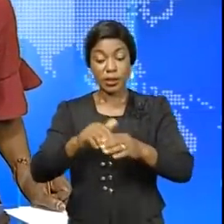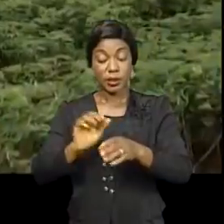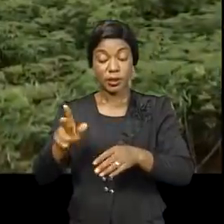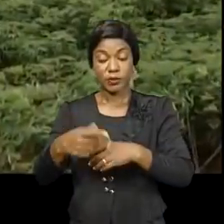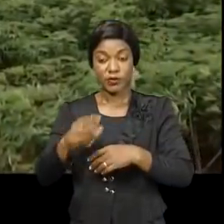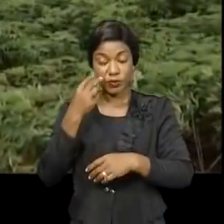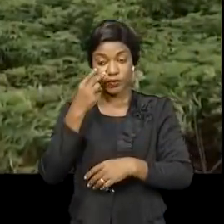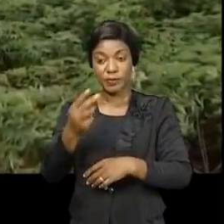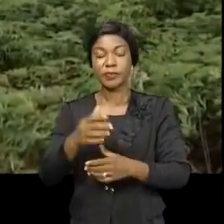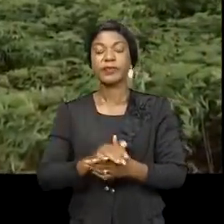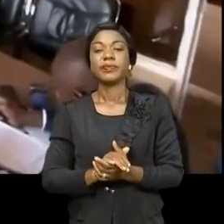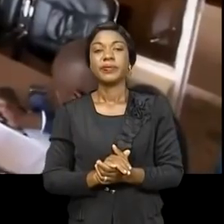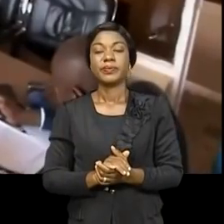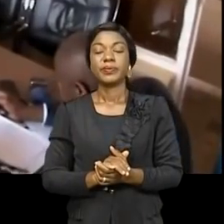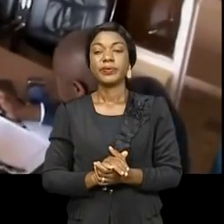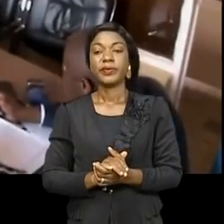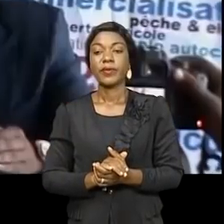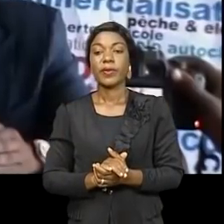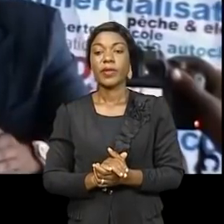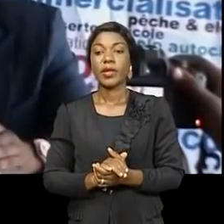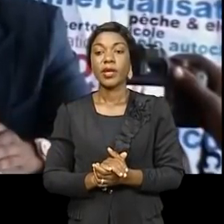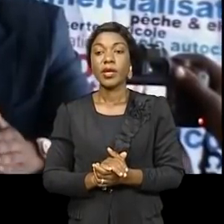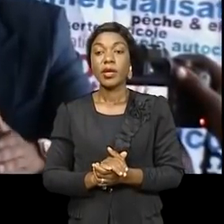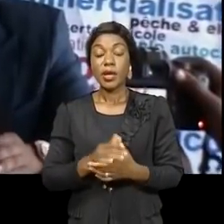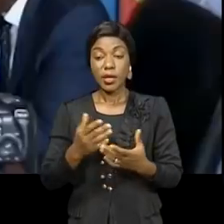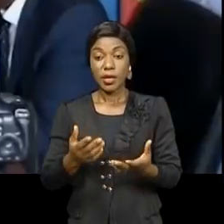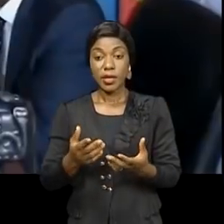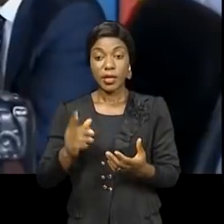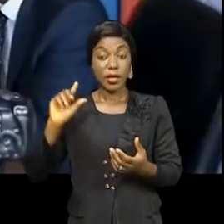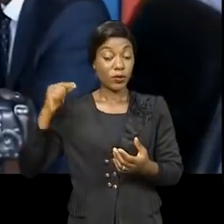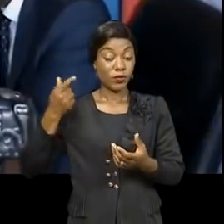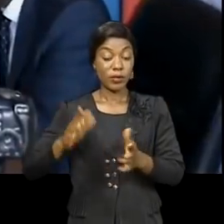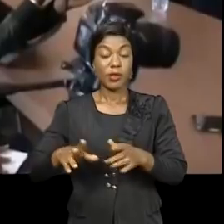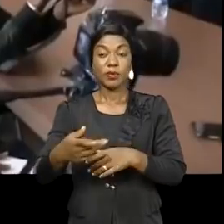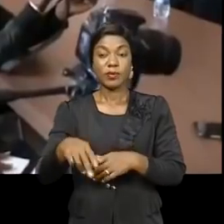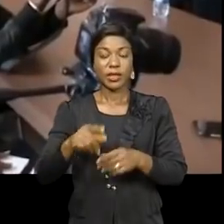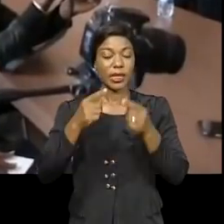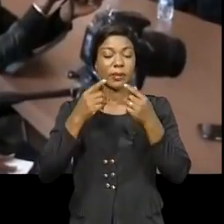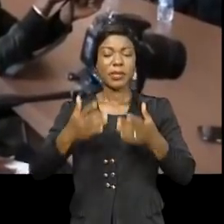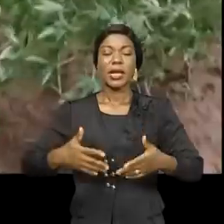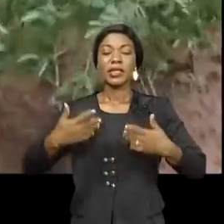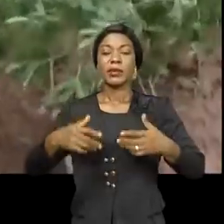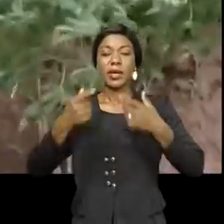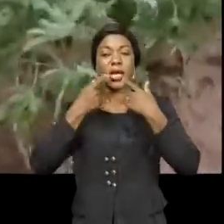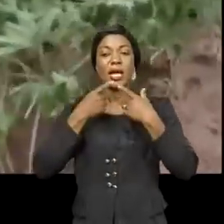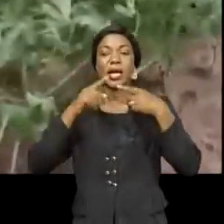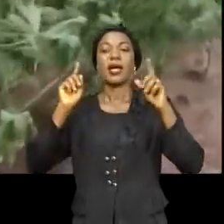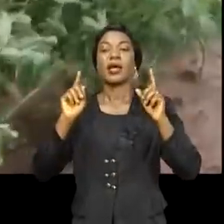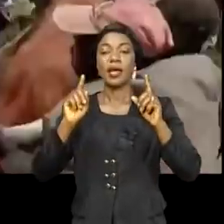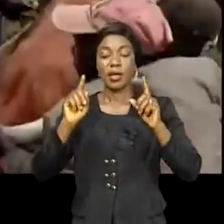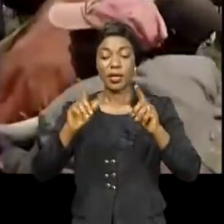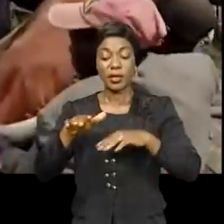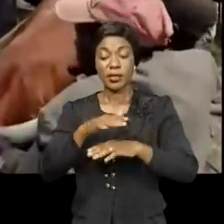Suivez. Le gouvernement provincial du Sud-Kivu se frotte les mains pour la réussite dans les secteurs agricoles, pêche et